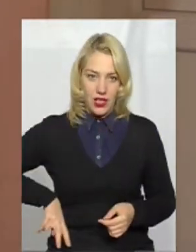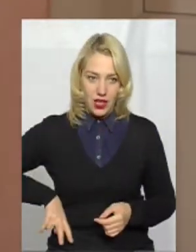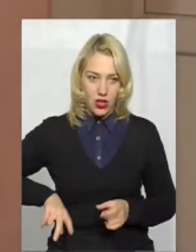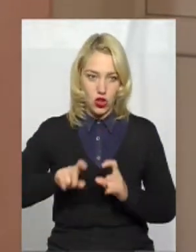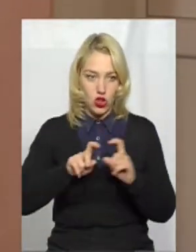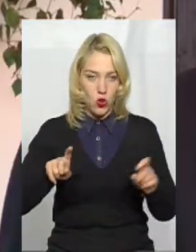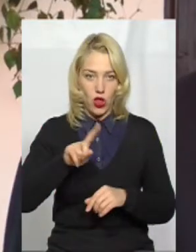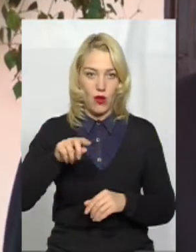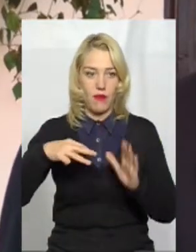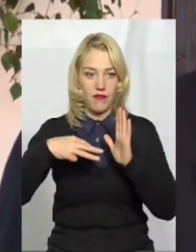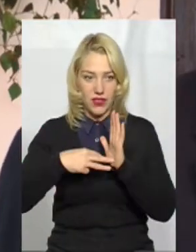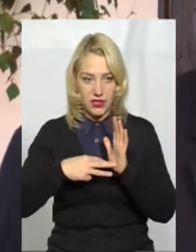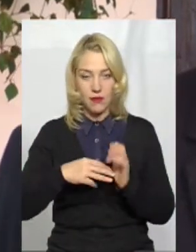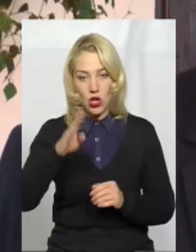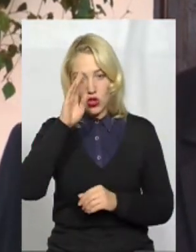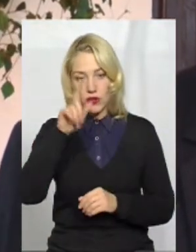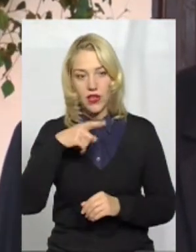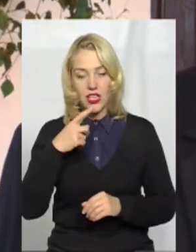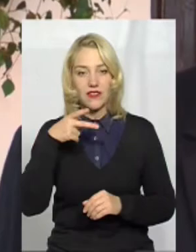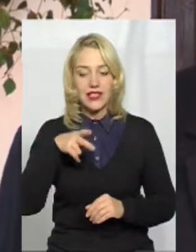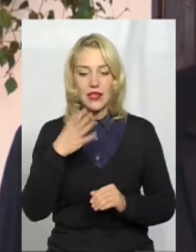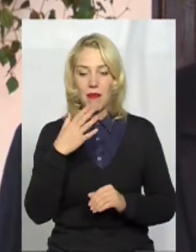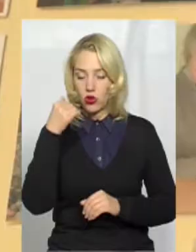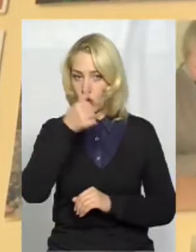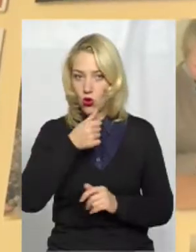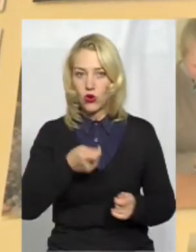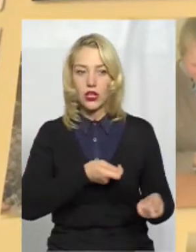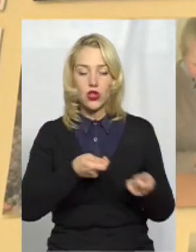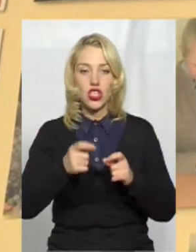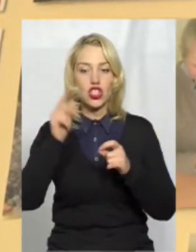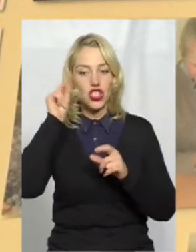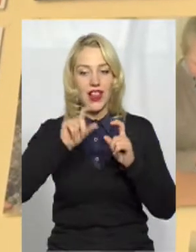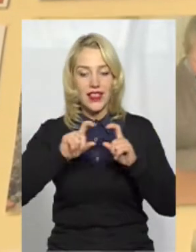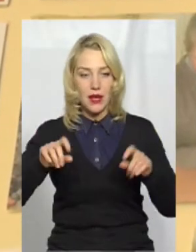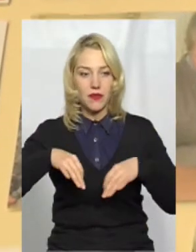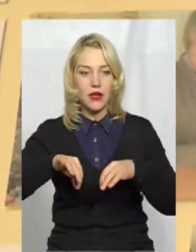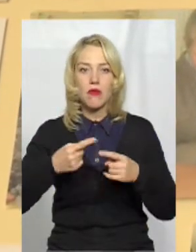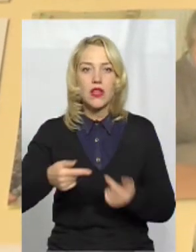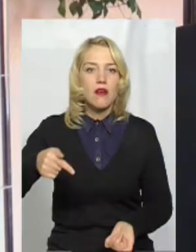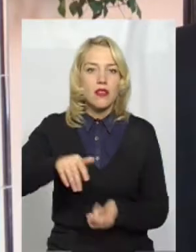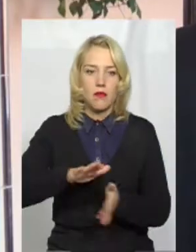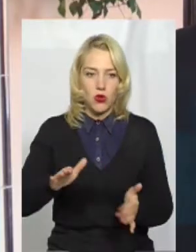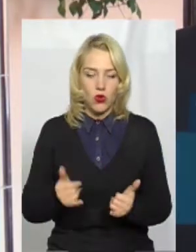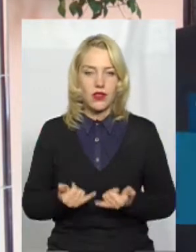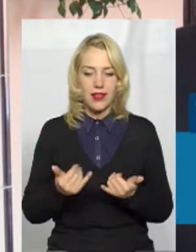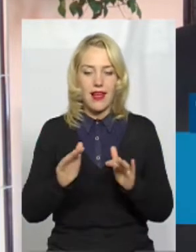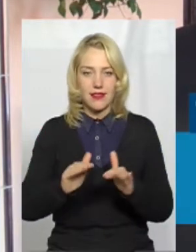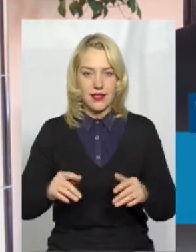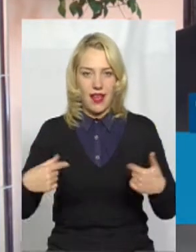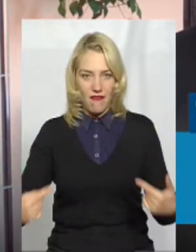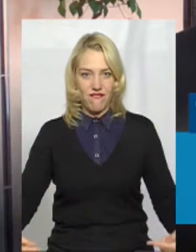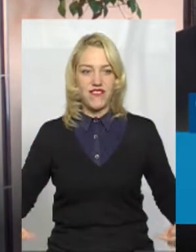Коріньовський. Чоловік каже, з 2005 року дітей довозять шкільним транспортом, але він не пристосований для дітей у візках. Відверто,